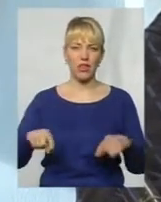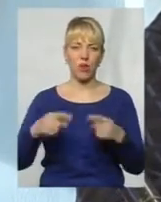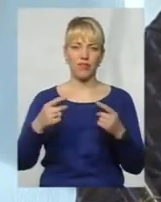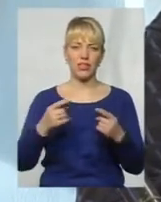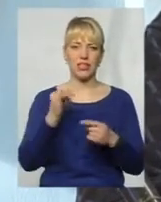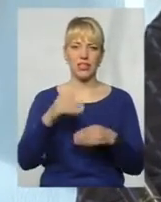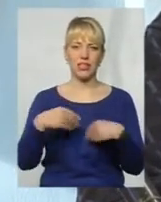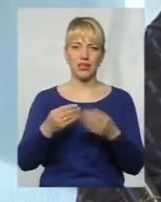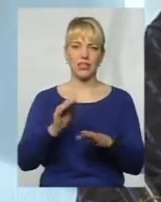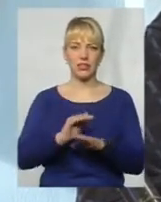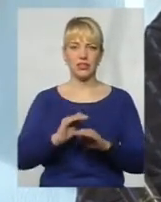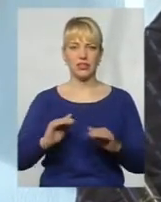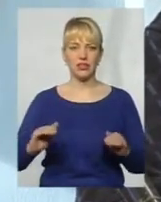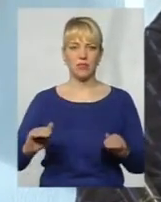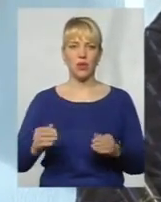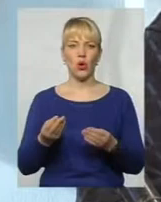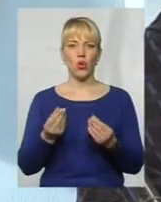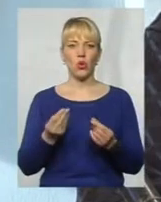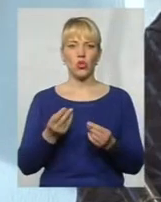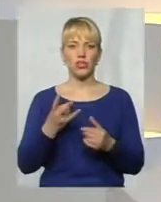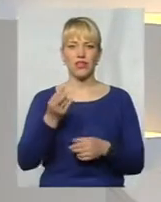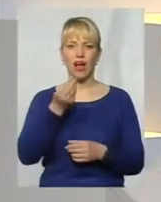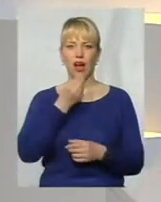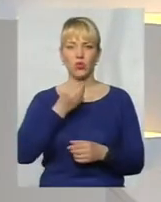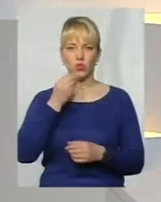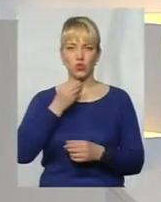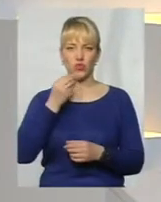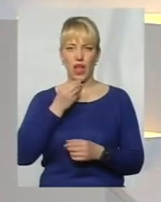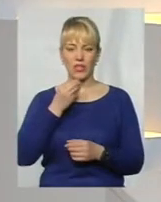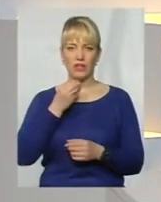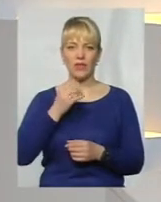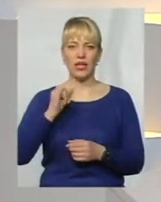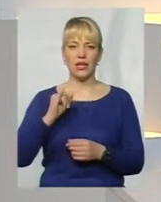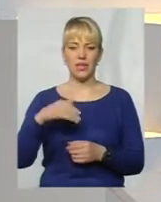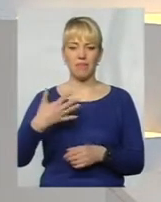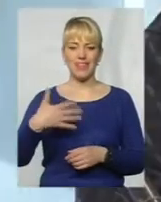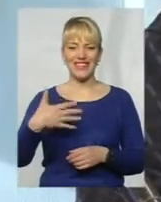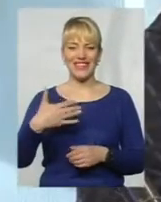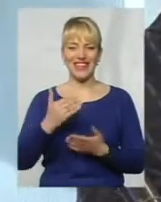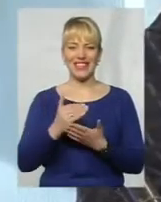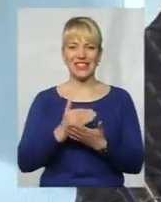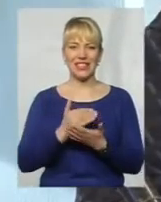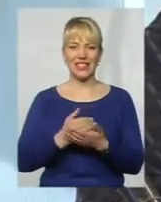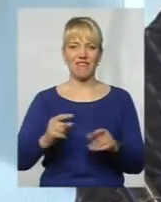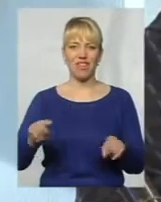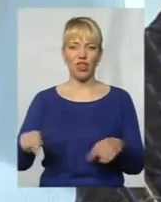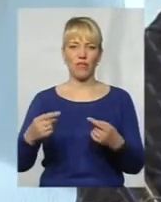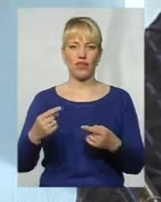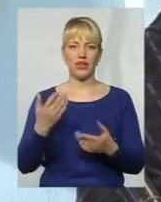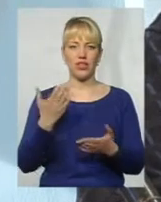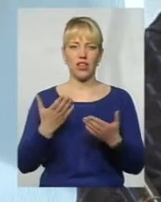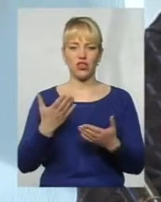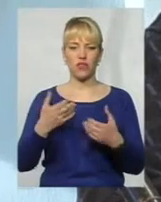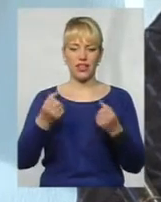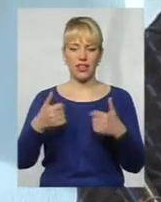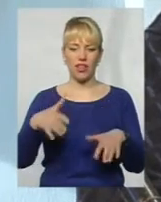кошти на харчування, і 50-й статті відновити в разі втрати